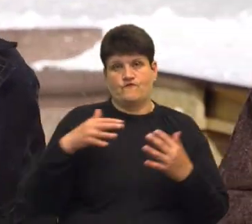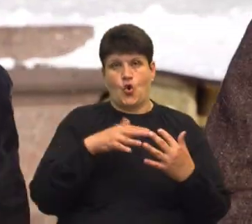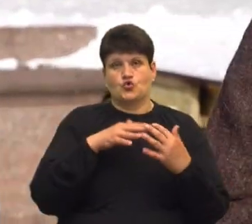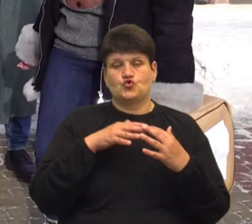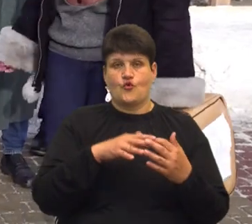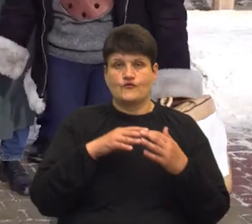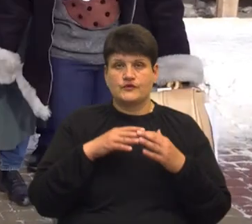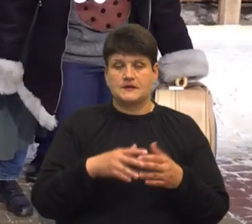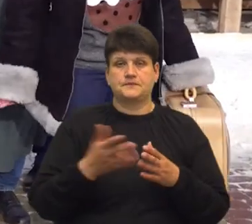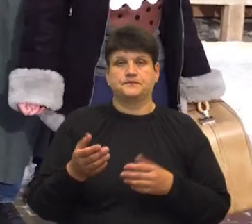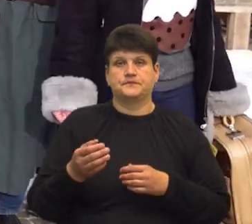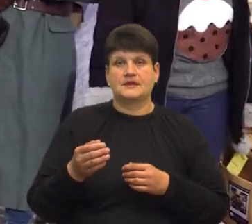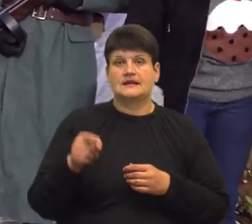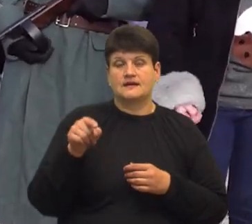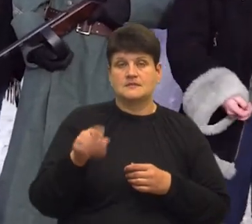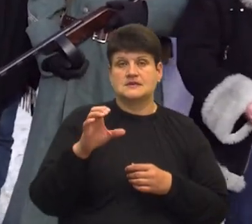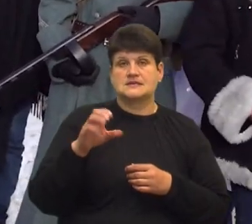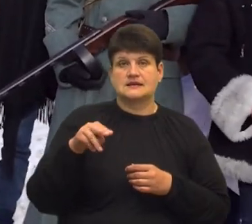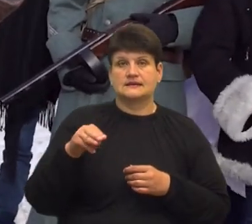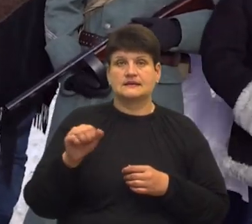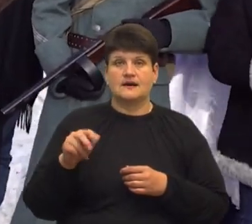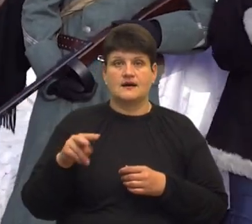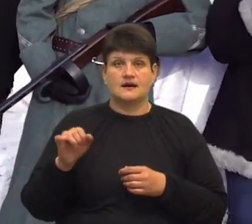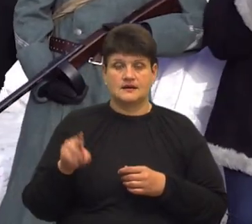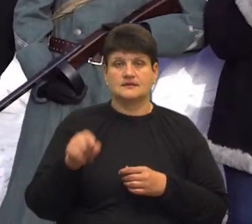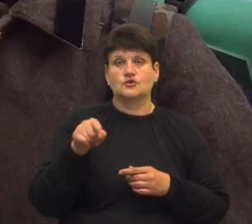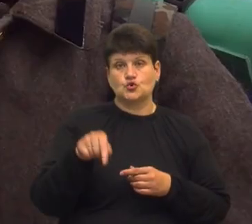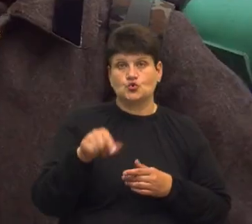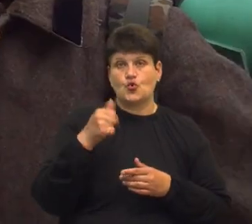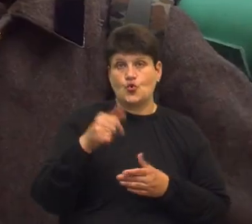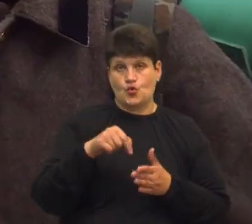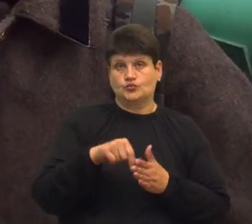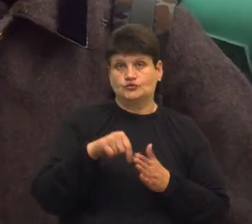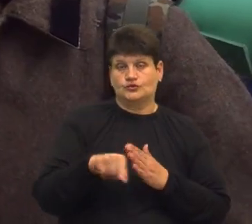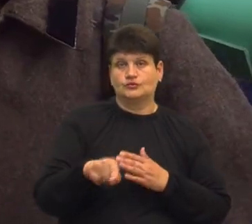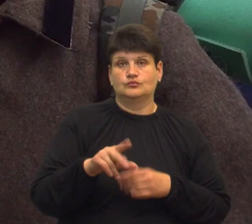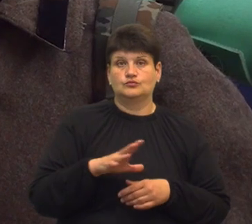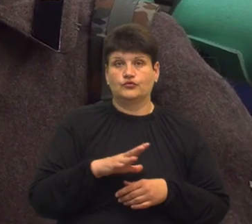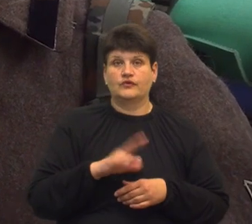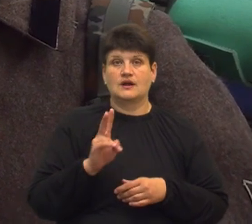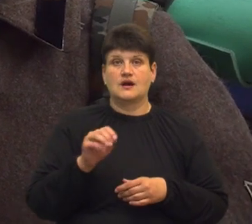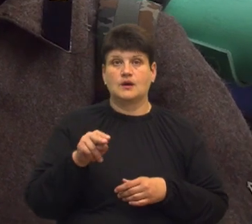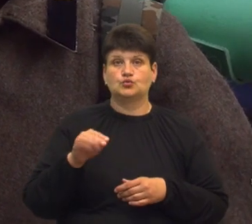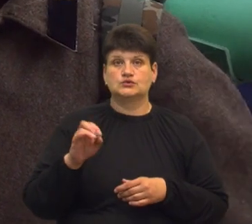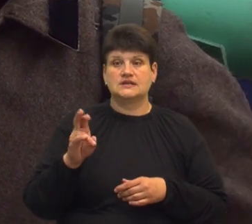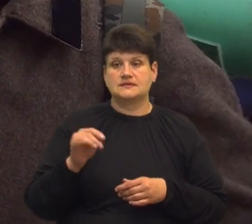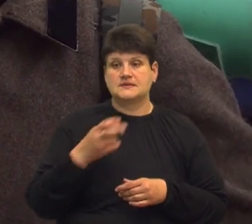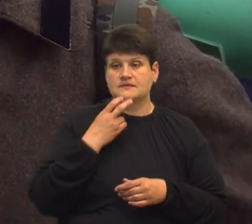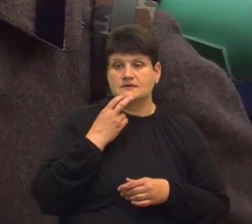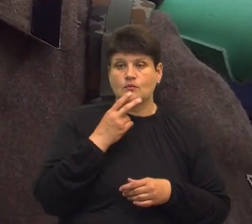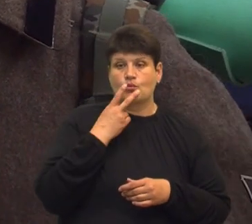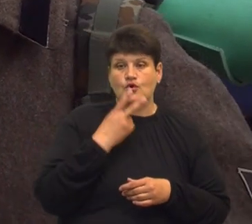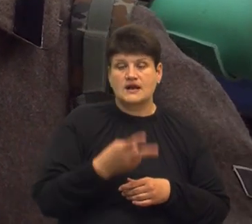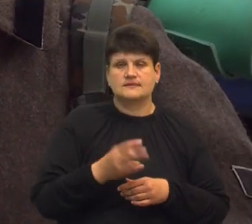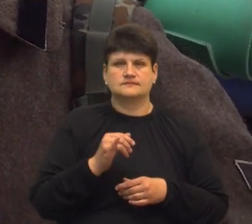замість Ірода – Сталін. Цю роль грав Василь Капустинський. Ми таким чином і висміємо, і показуємо в негативному